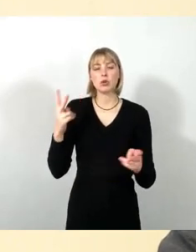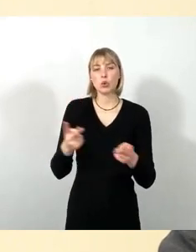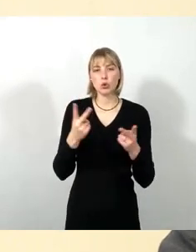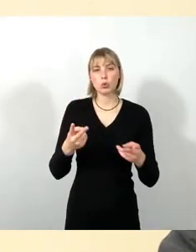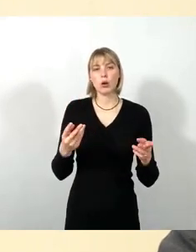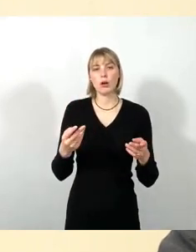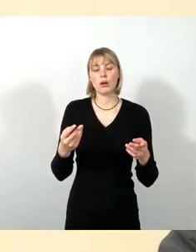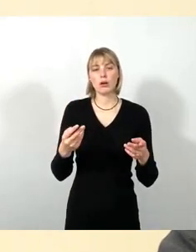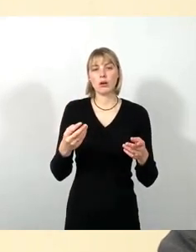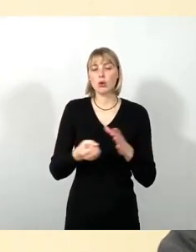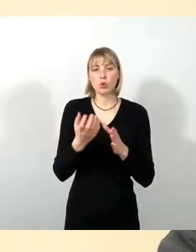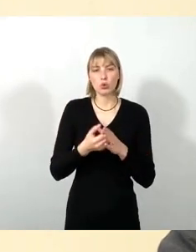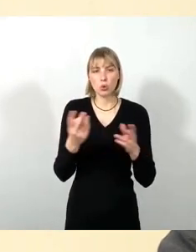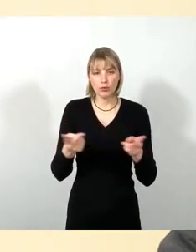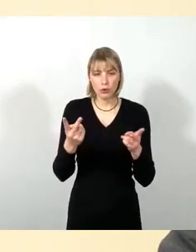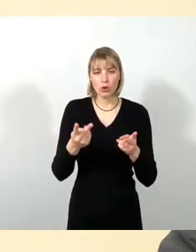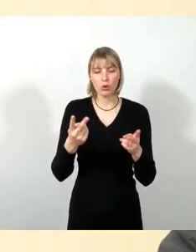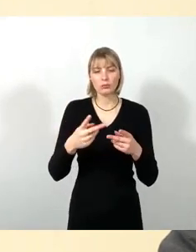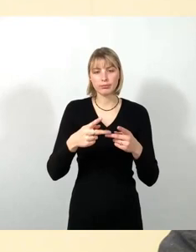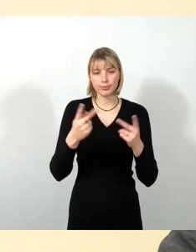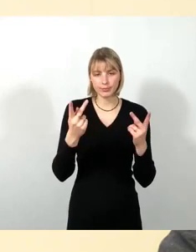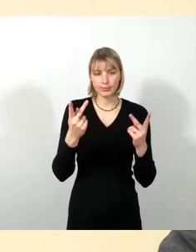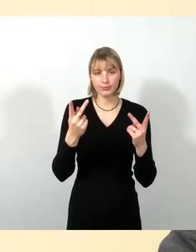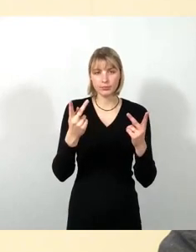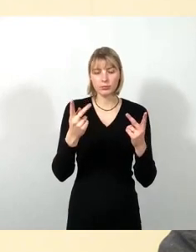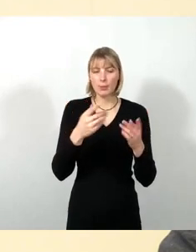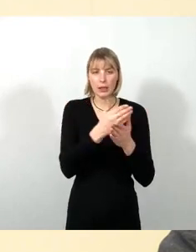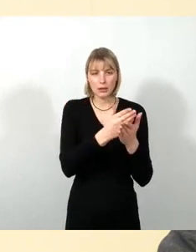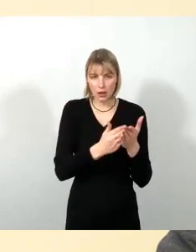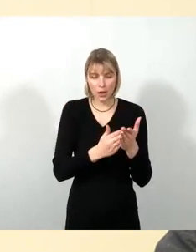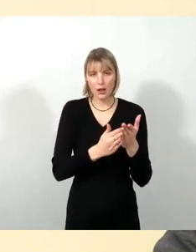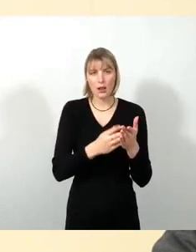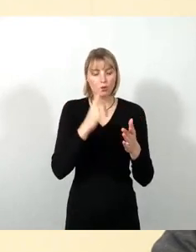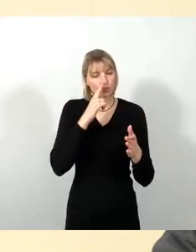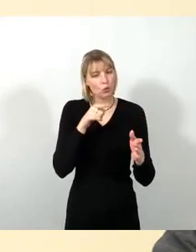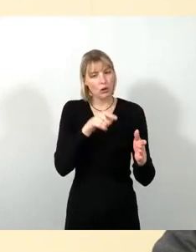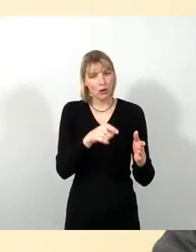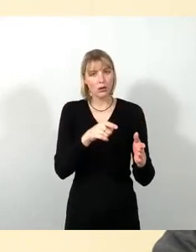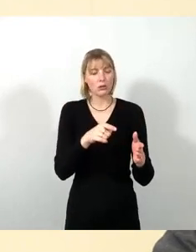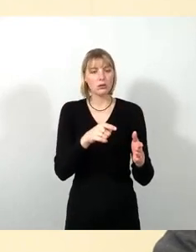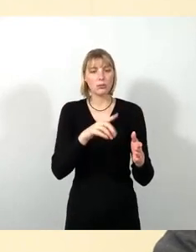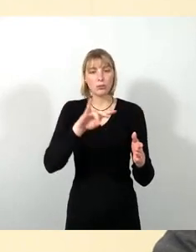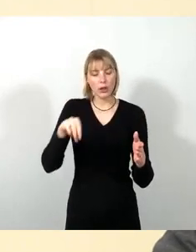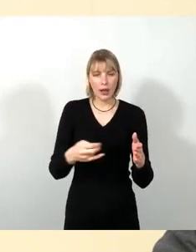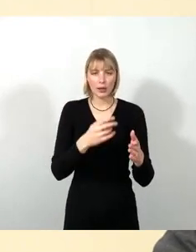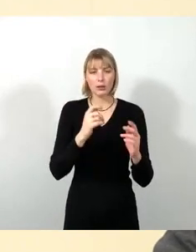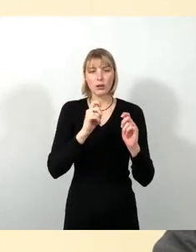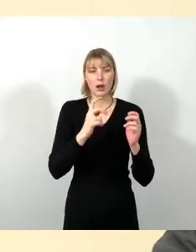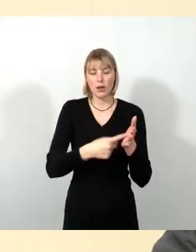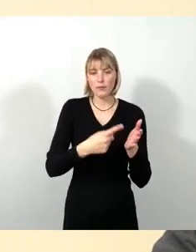auf eine ganzjährige Förderung, sondern zum Teil ausschließlich Projektförderanträge für einzelne Veranstaltungen.